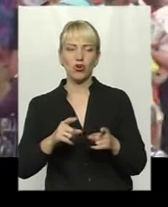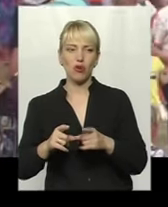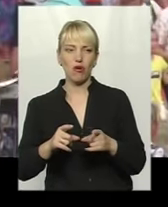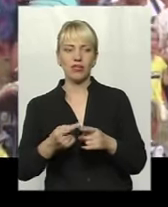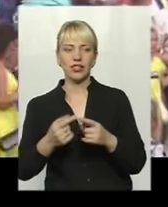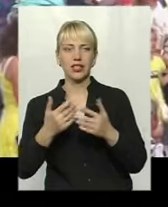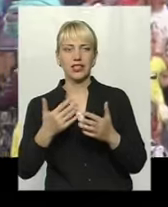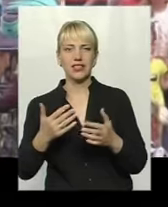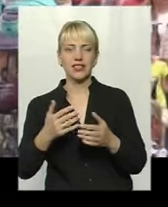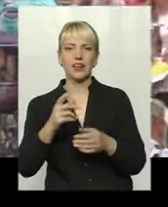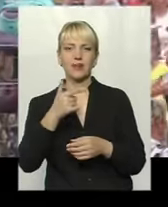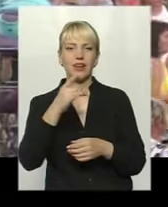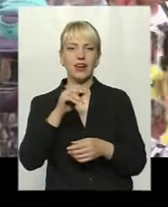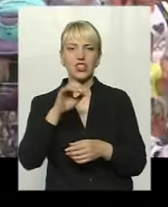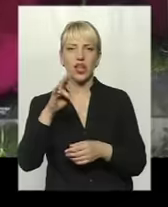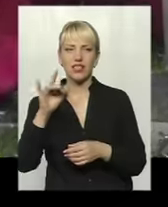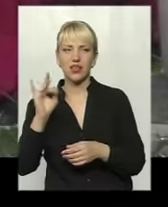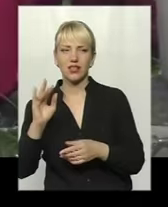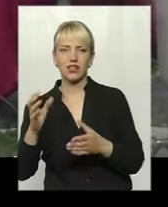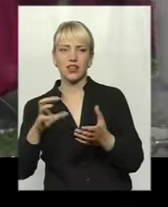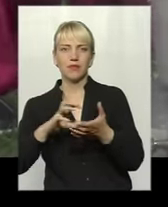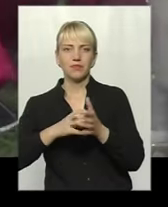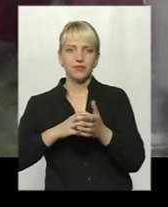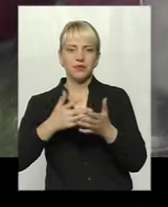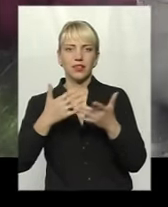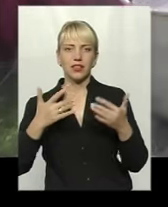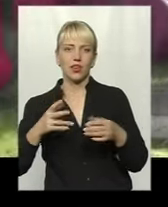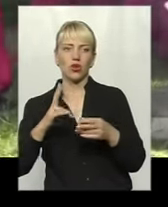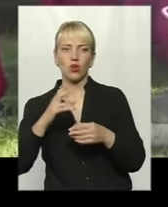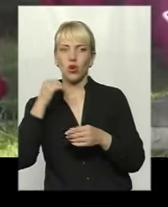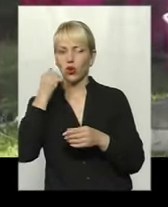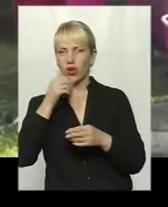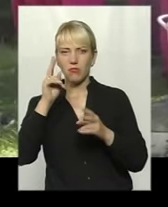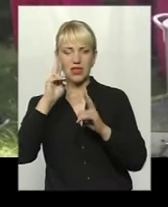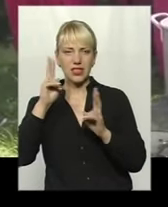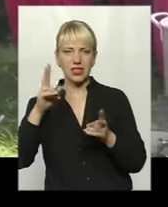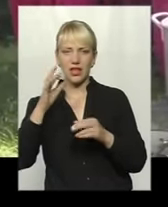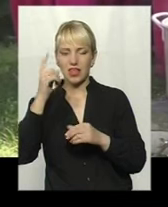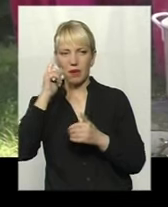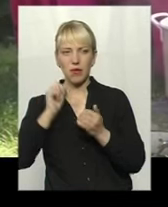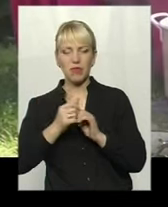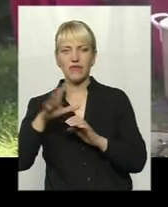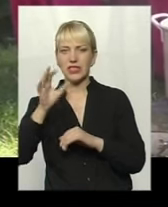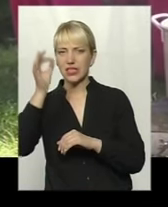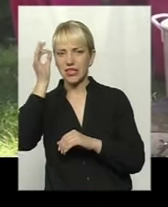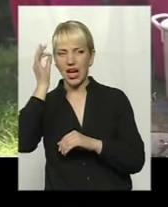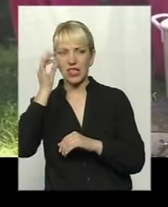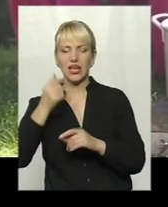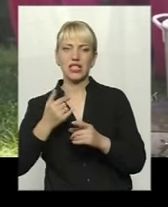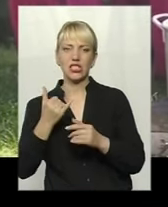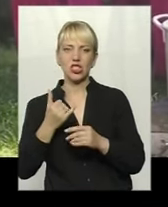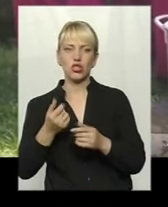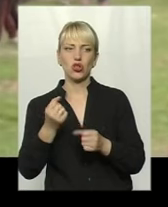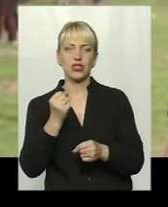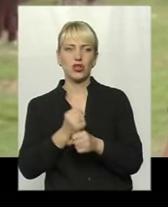гречаники, які, ну, наверно, роки ніхто не знає і не пам'ятає. Вони згадали все минуле, вони сьогодні плели ці